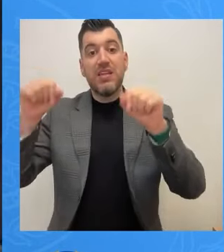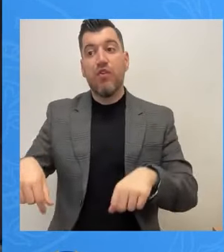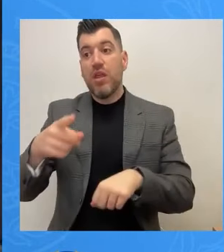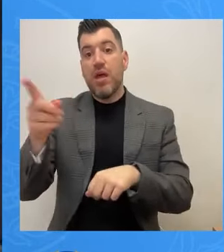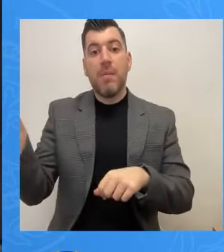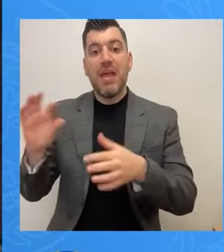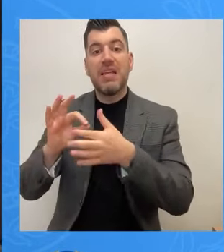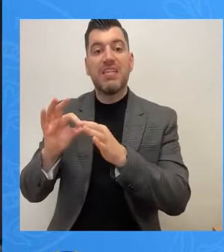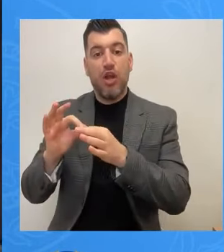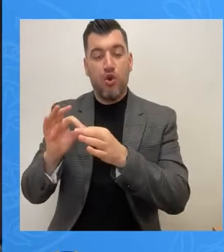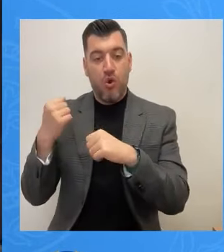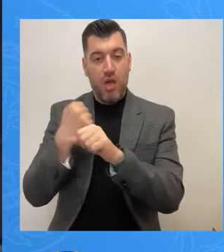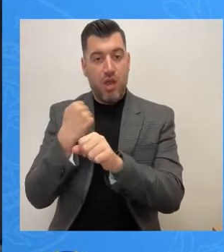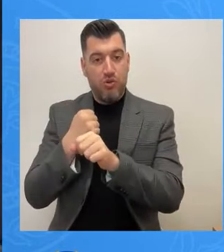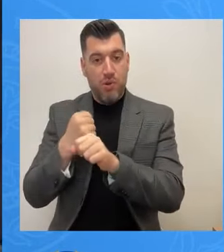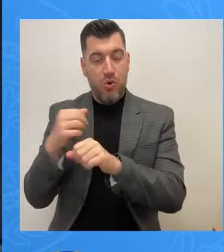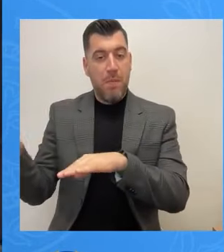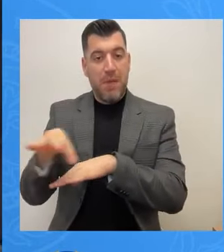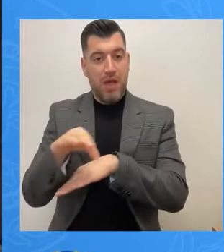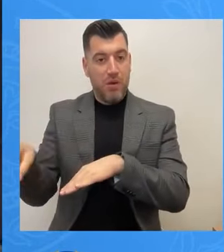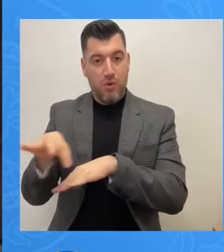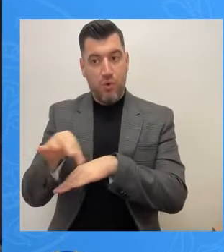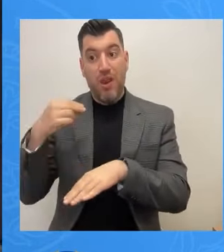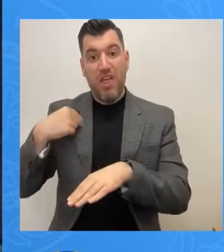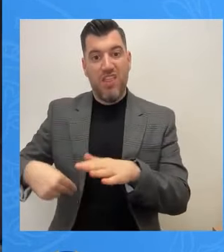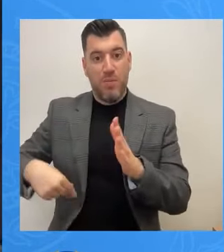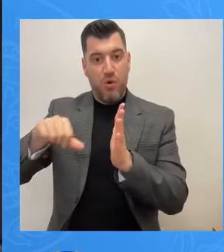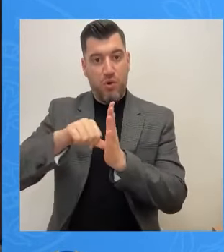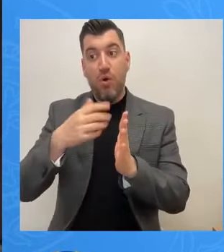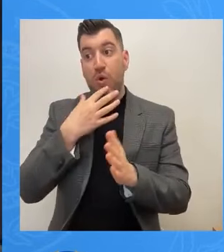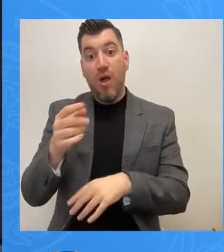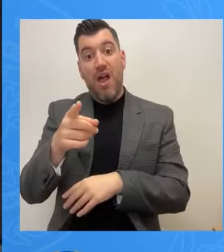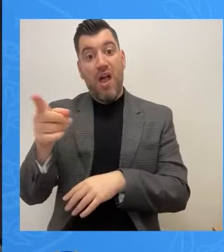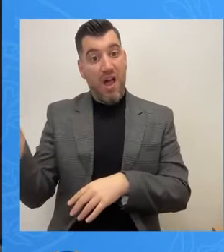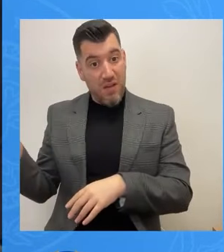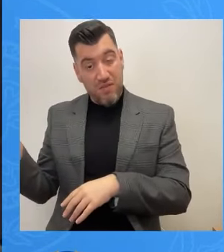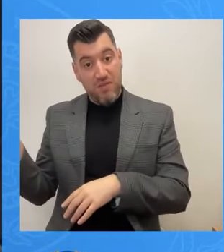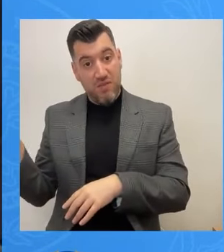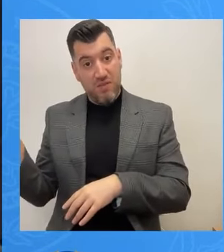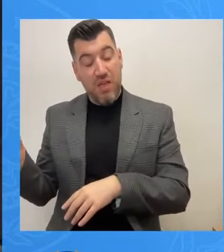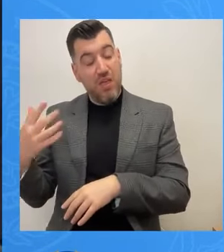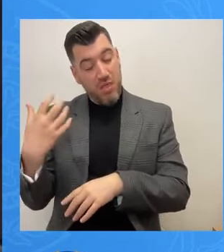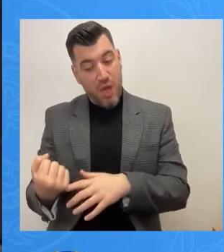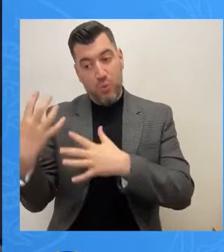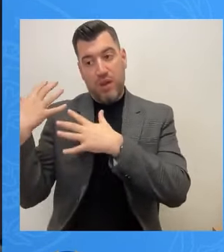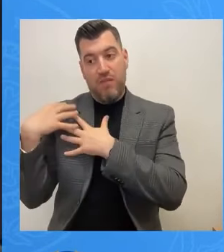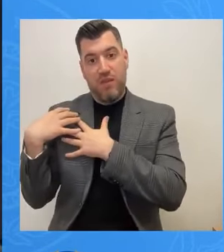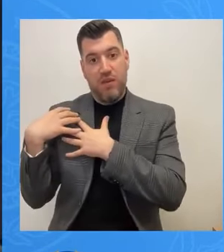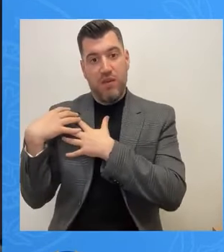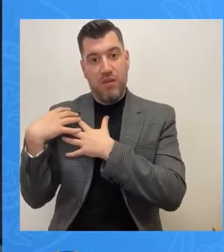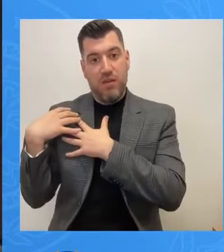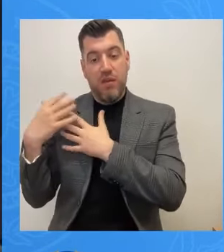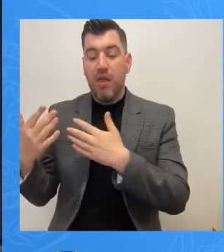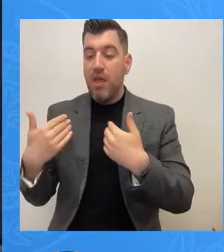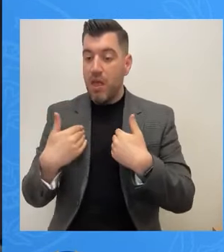Μηχανικών του Δήμου της Αθήνας, γιατί αυτοί θα βάλουν το κεφάλι τους στον τόρβα. Από αυτή την πλευρά εμείς